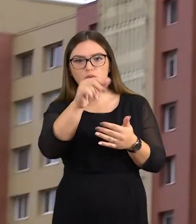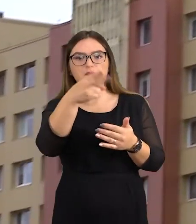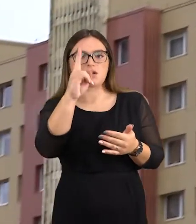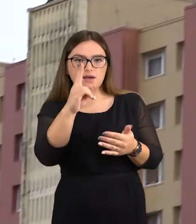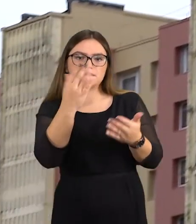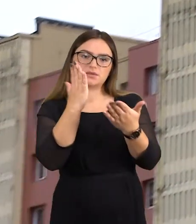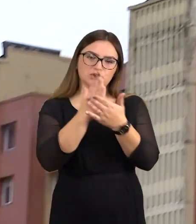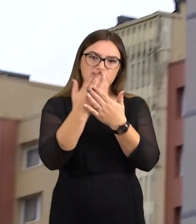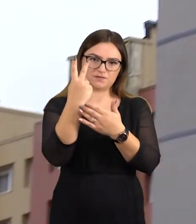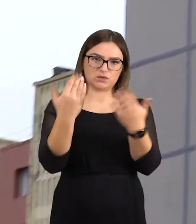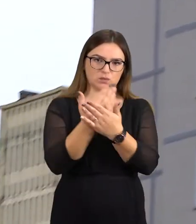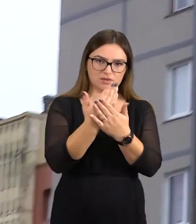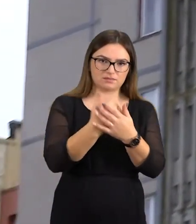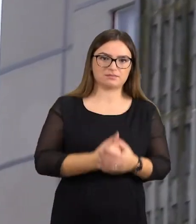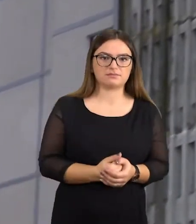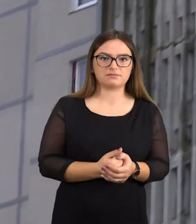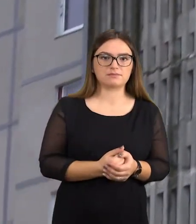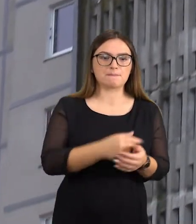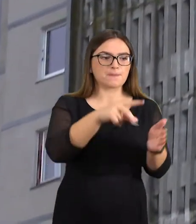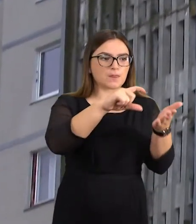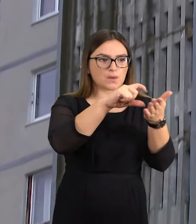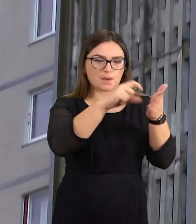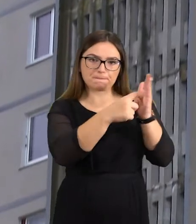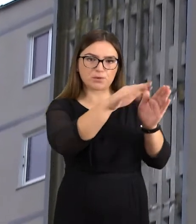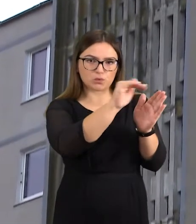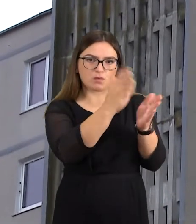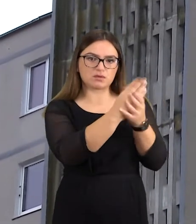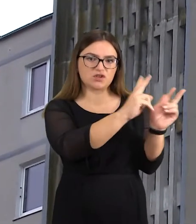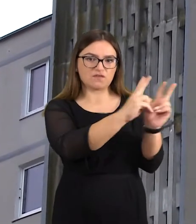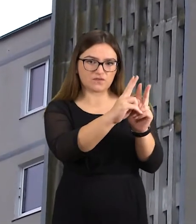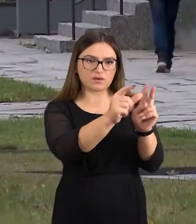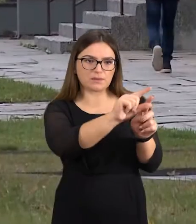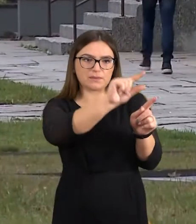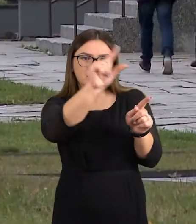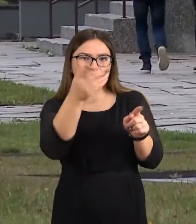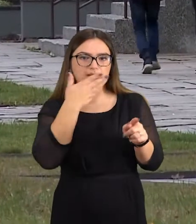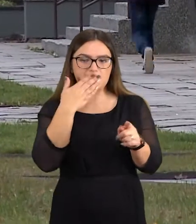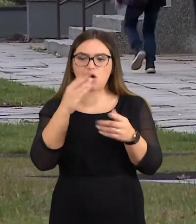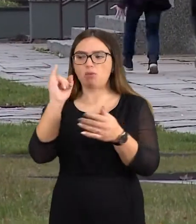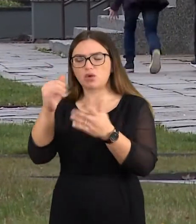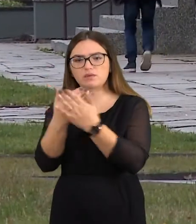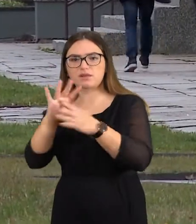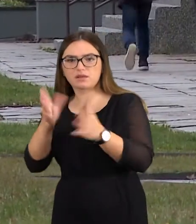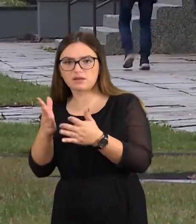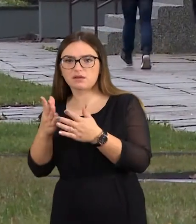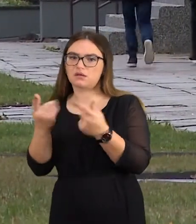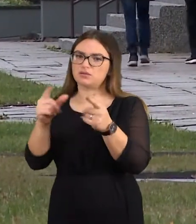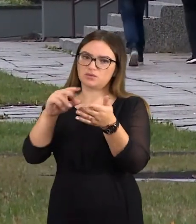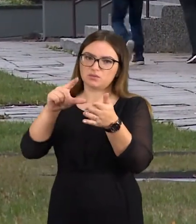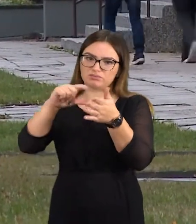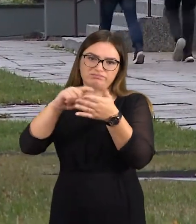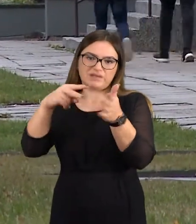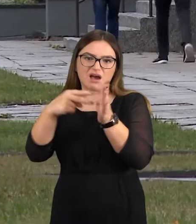jie turi dvi žinias. Geroji tai, kad būsto nuomos kainos stabilizavusi. Ir jau kuris laikas nekyla, o blogoji, kad kritimo bent kol kas